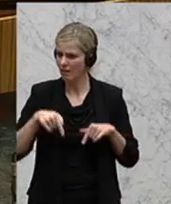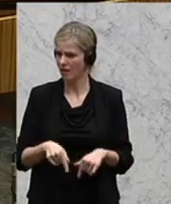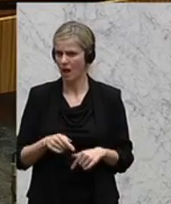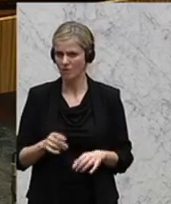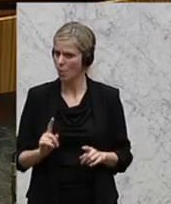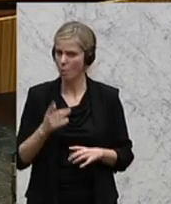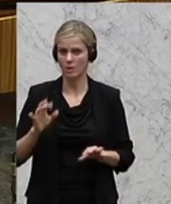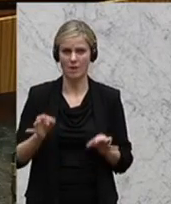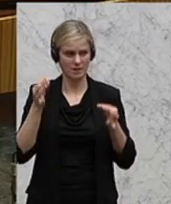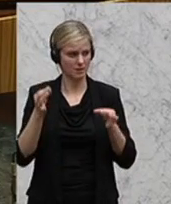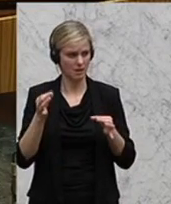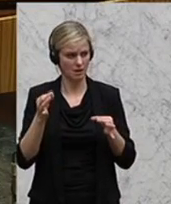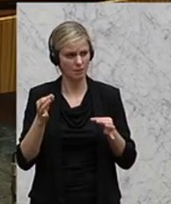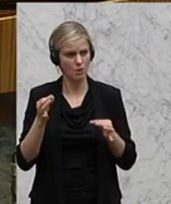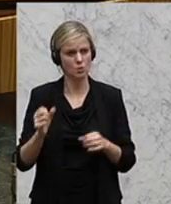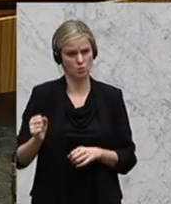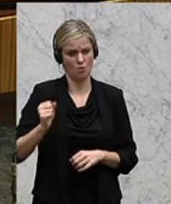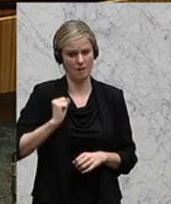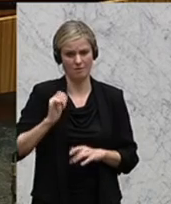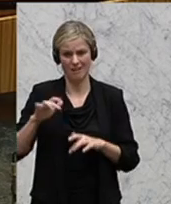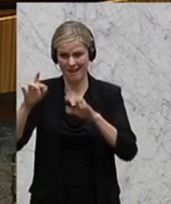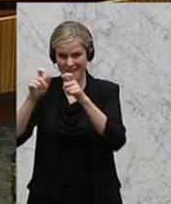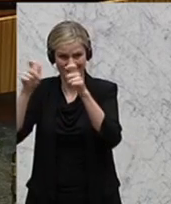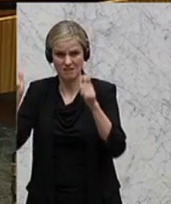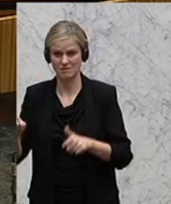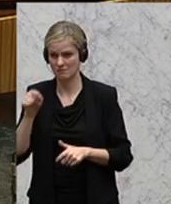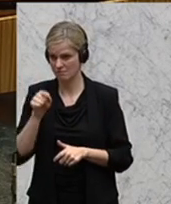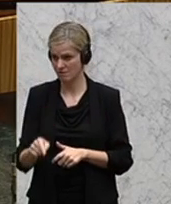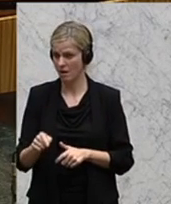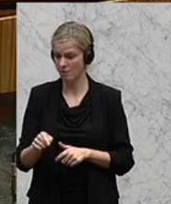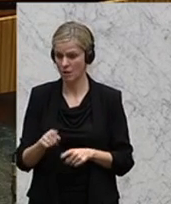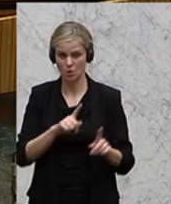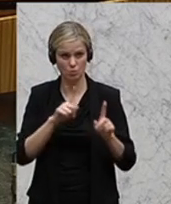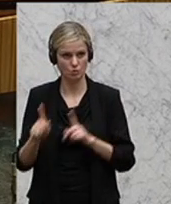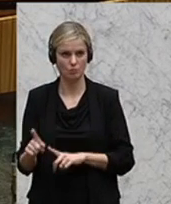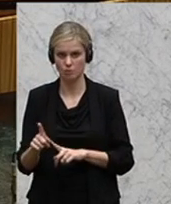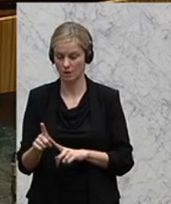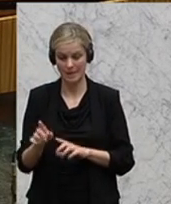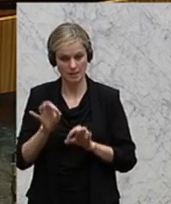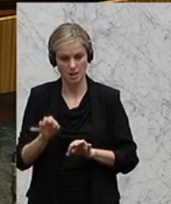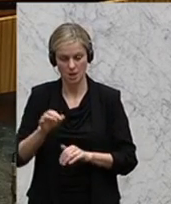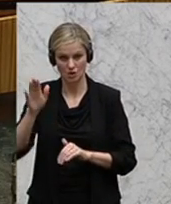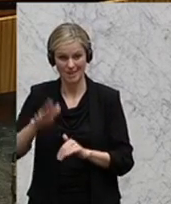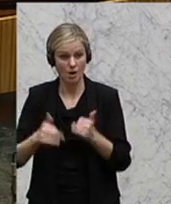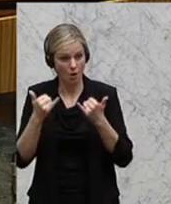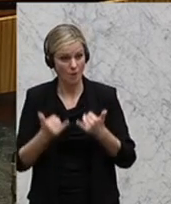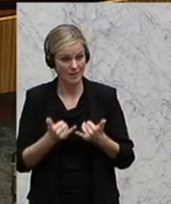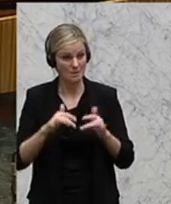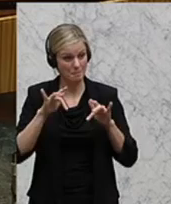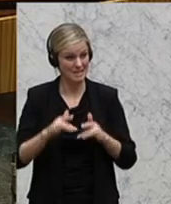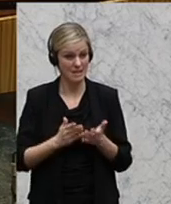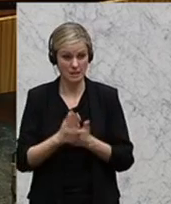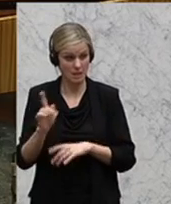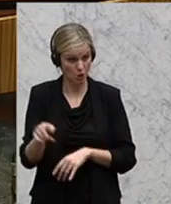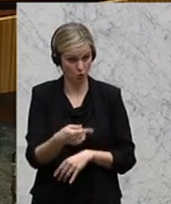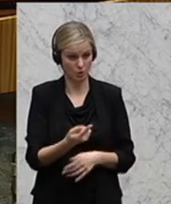in Kasernen in einem traurigen Zustand und sie wollen die Präsenzdiener an die Grenze schicken und wollen